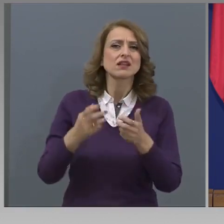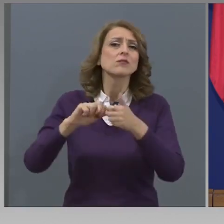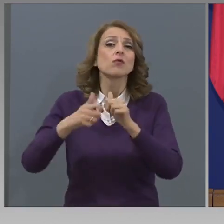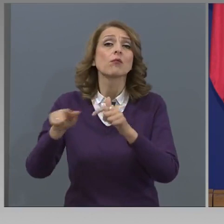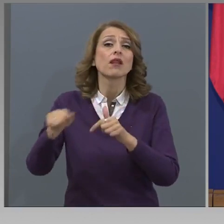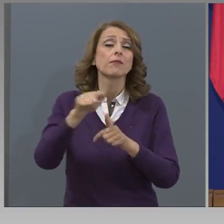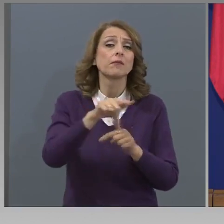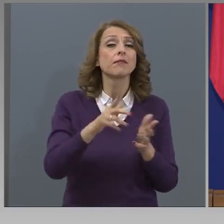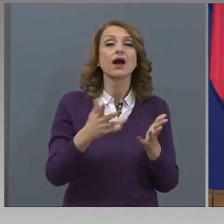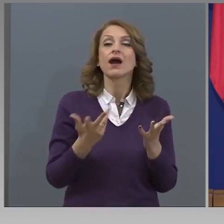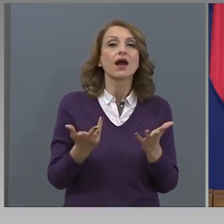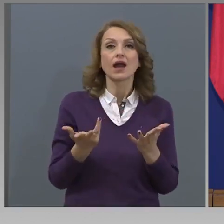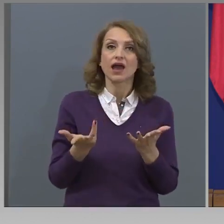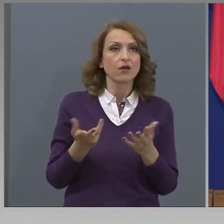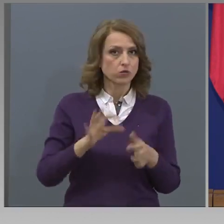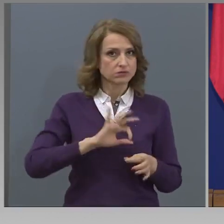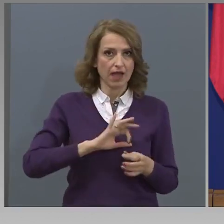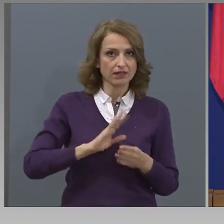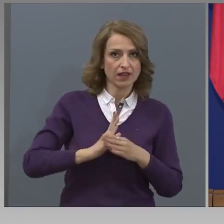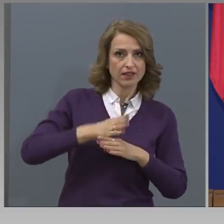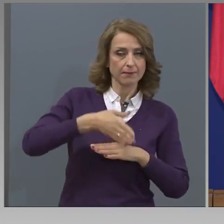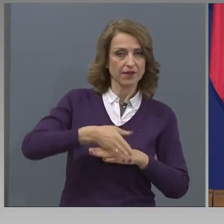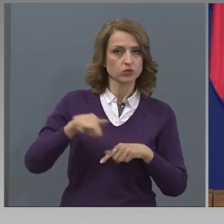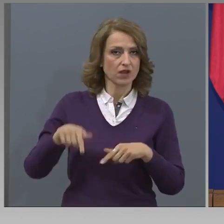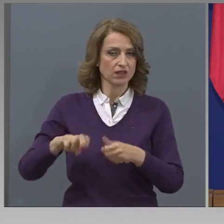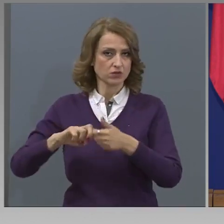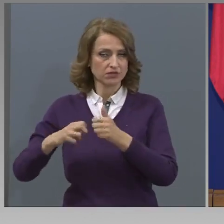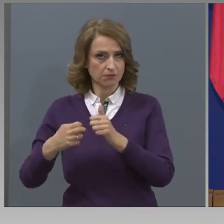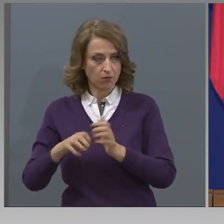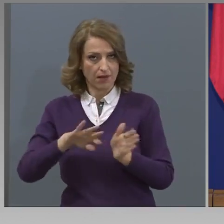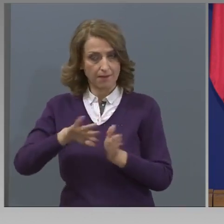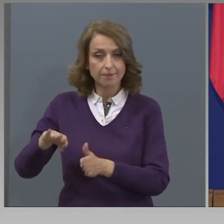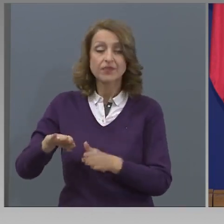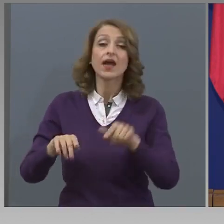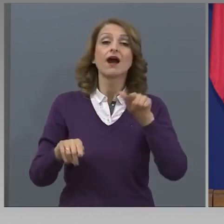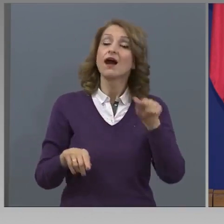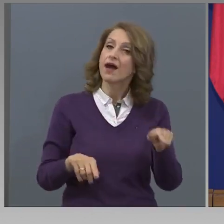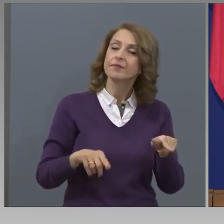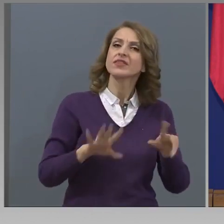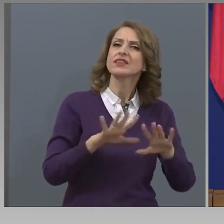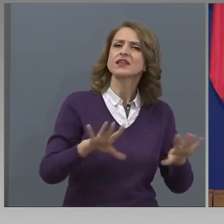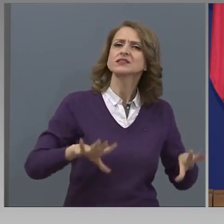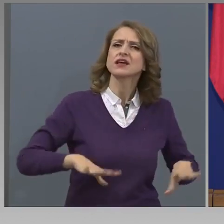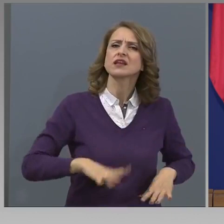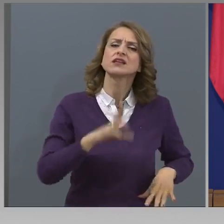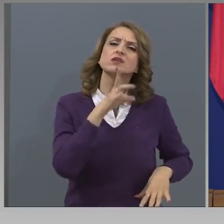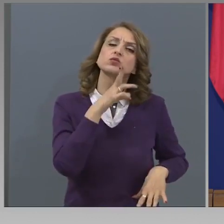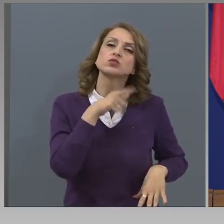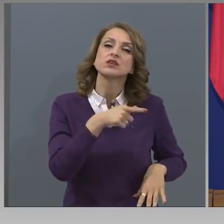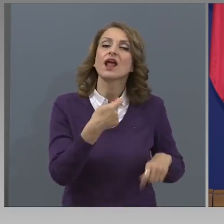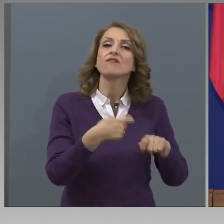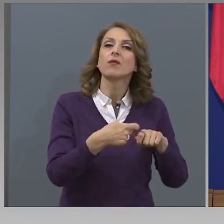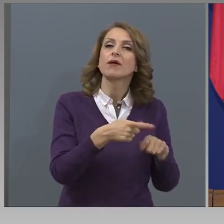случва с учителите в детските градини? Те използват своя платен отпуск или неплатен?